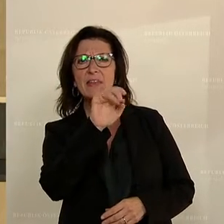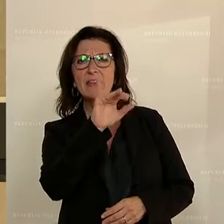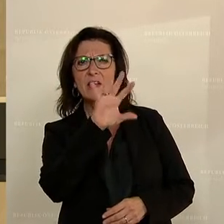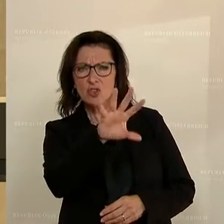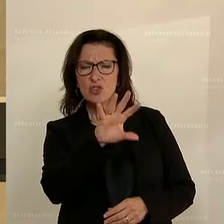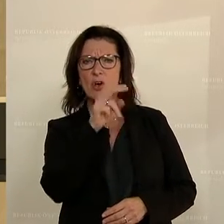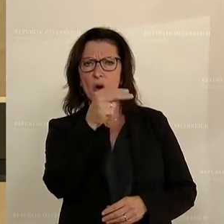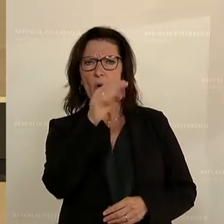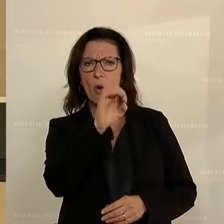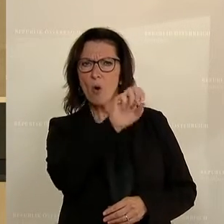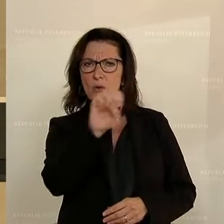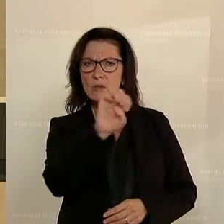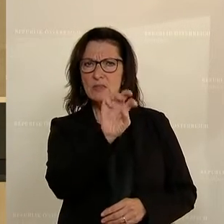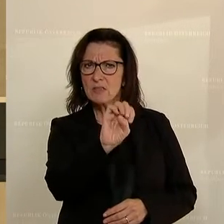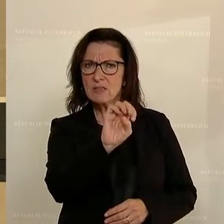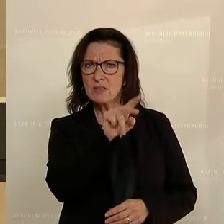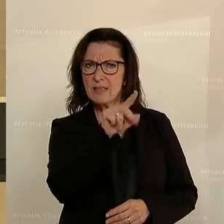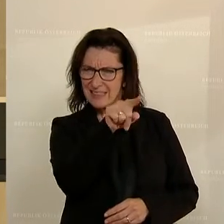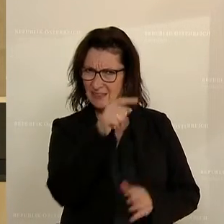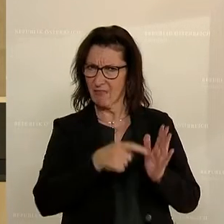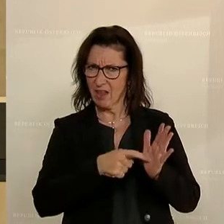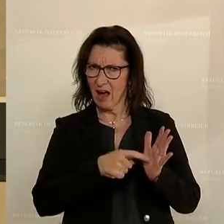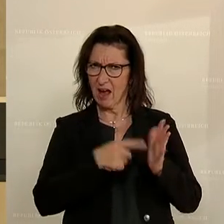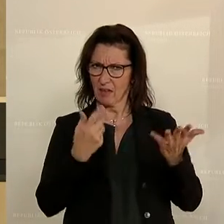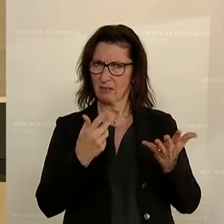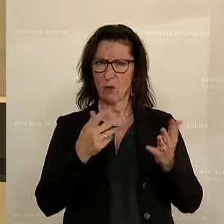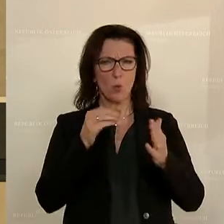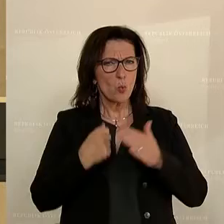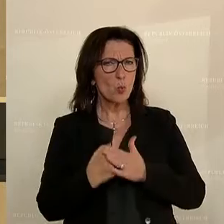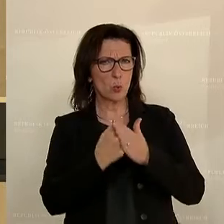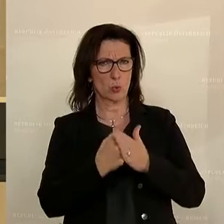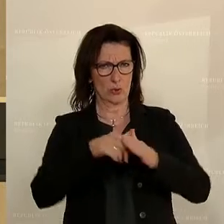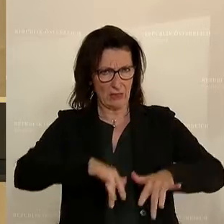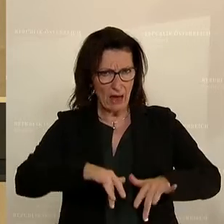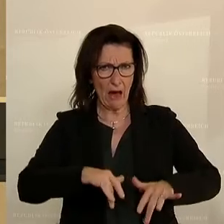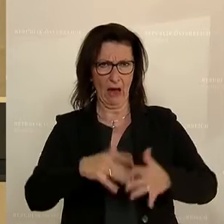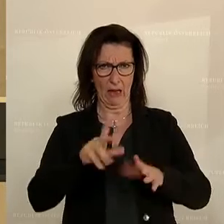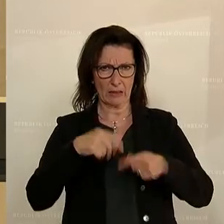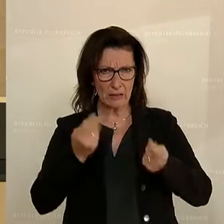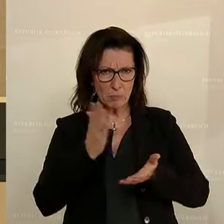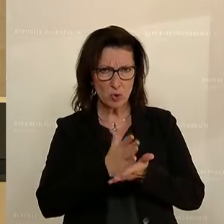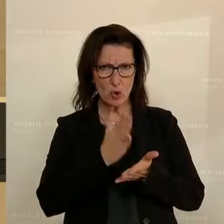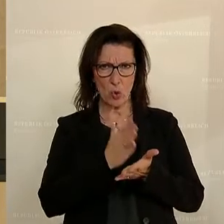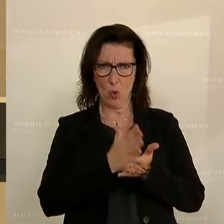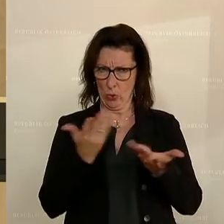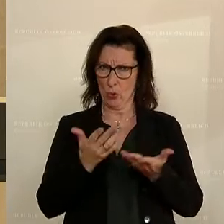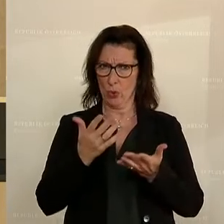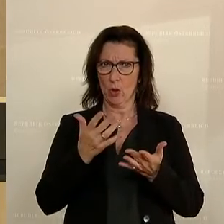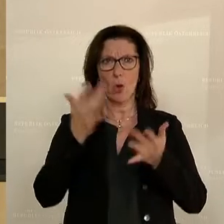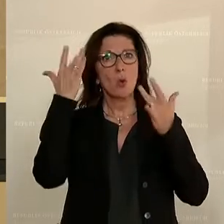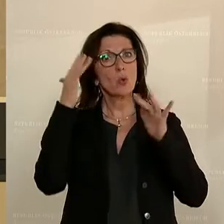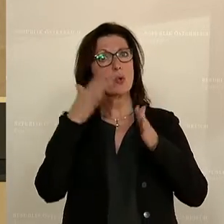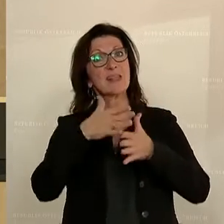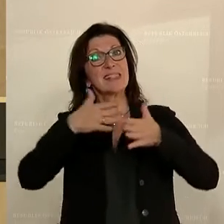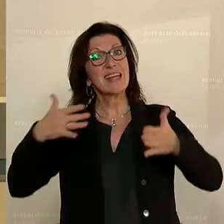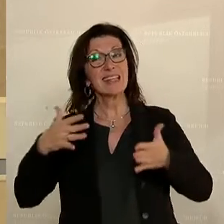wir jetzt auch schon gehört, dass bereits bestehende Unterstützungen und Förderungen der Kultursektion besser